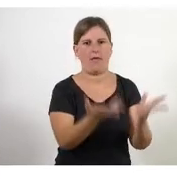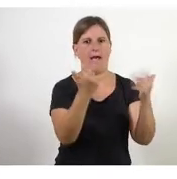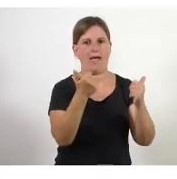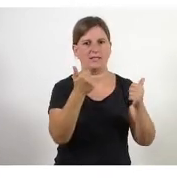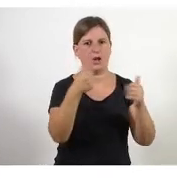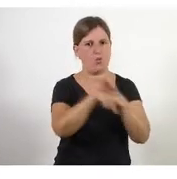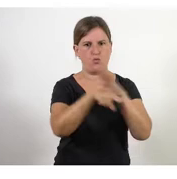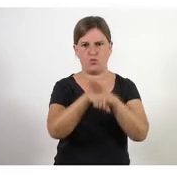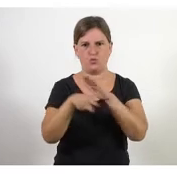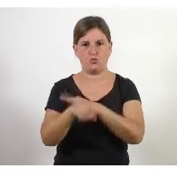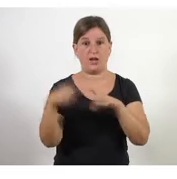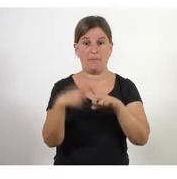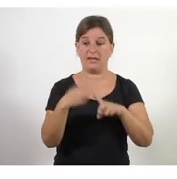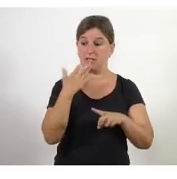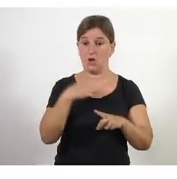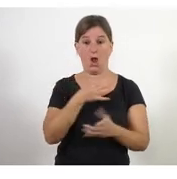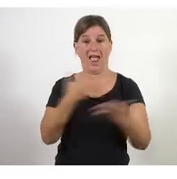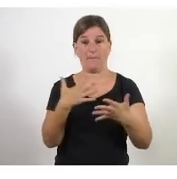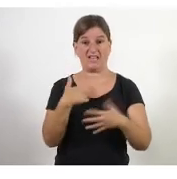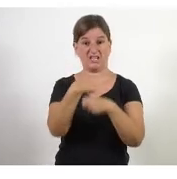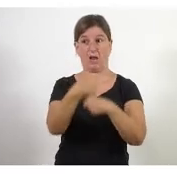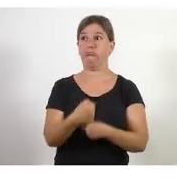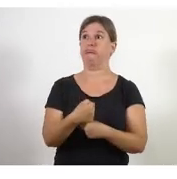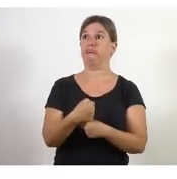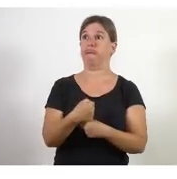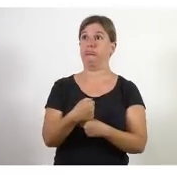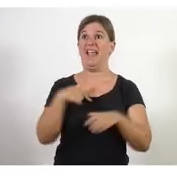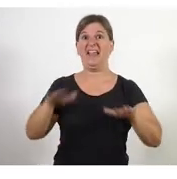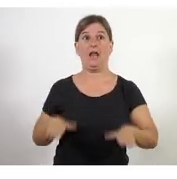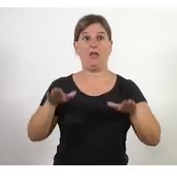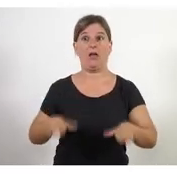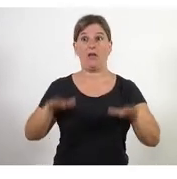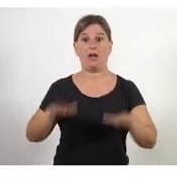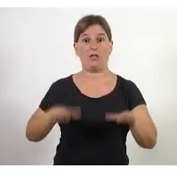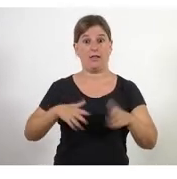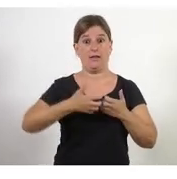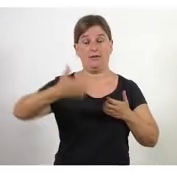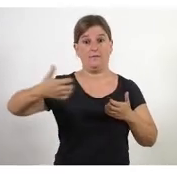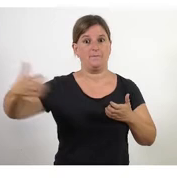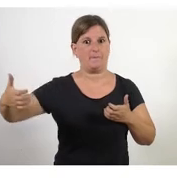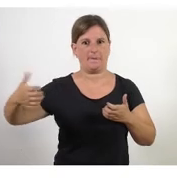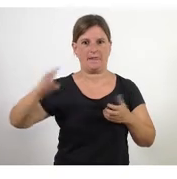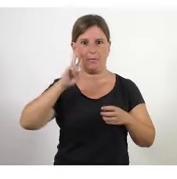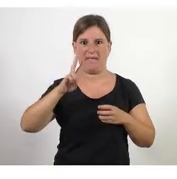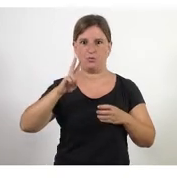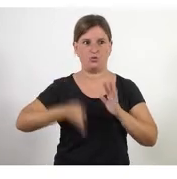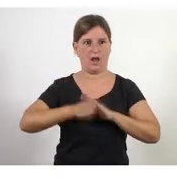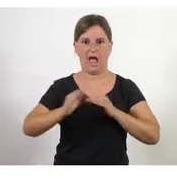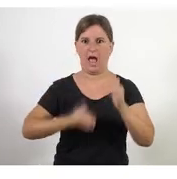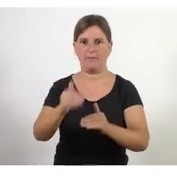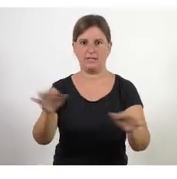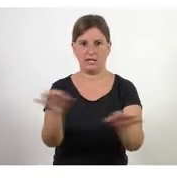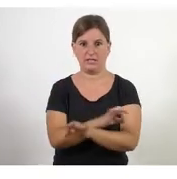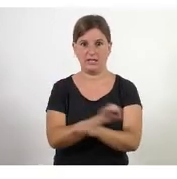perquè si et quedes amb emergència tard o d'hora t'adonaràs que no has fet passos cap endavant has